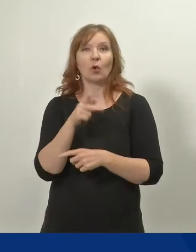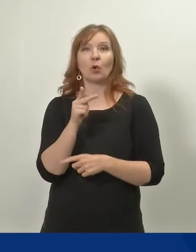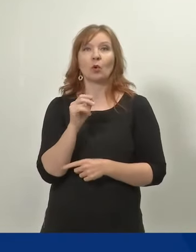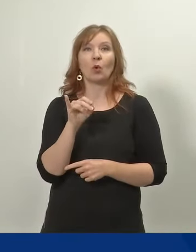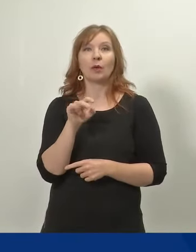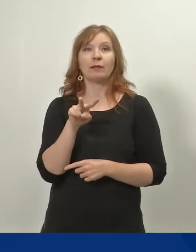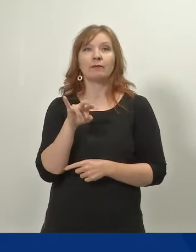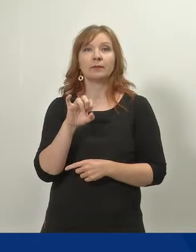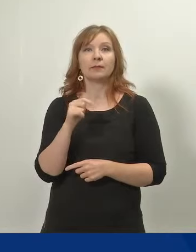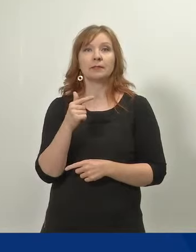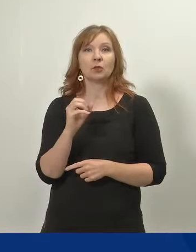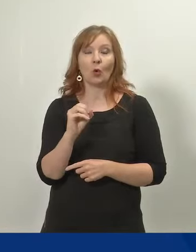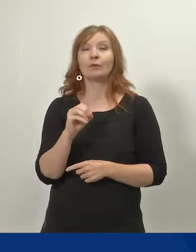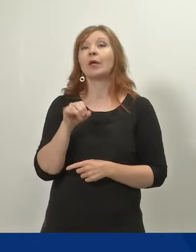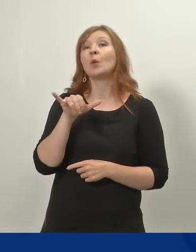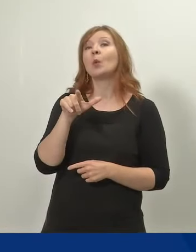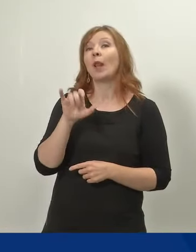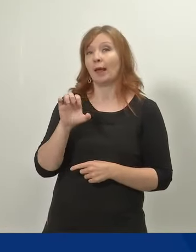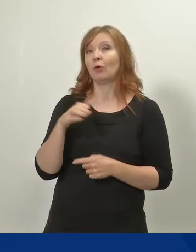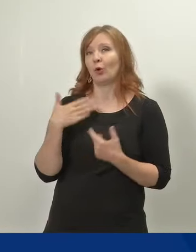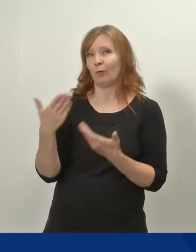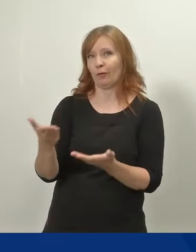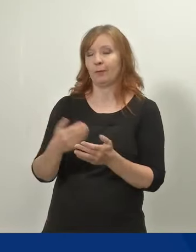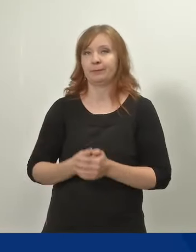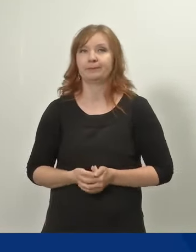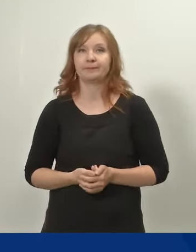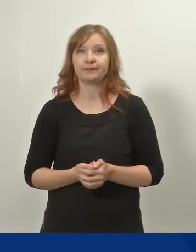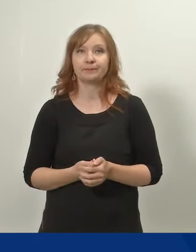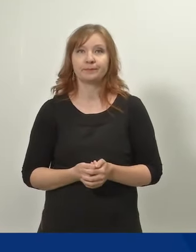Koivisto Yleltä. Ole hyvä, Matti.